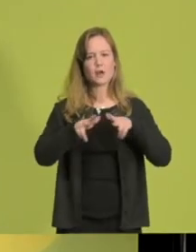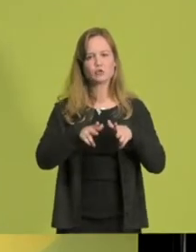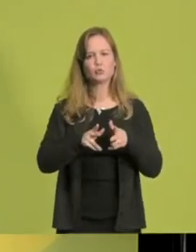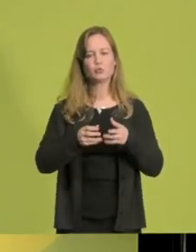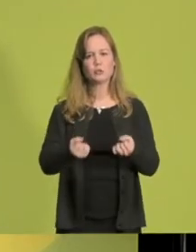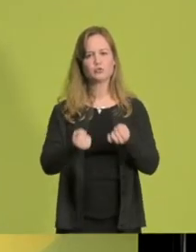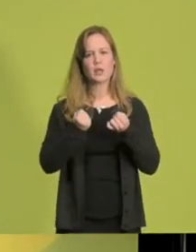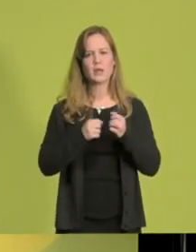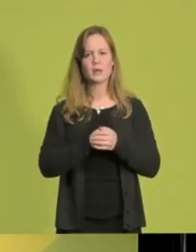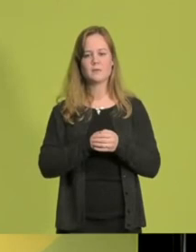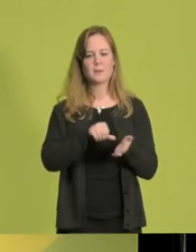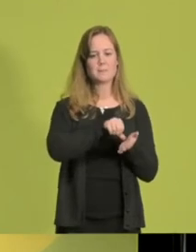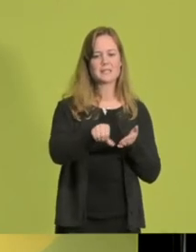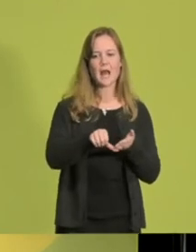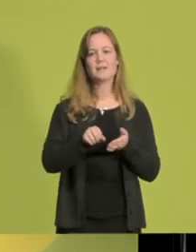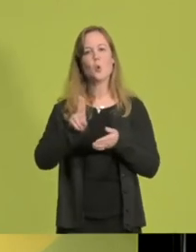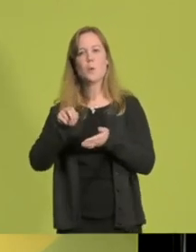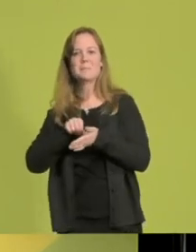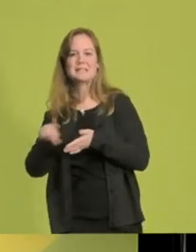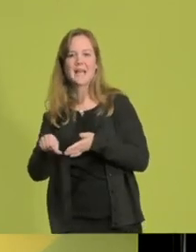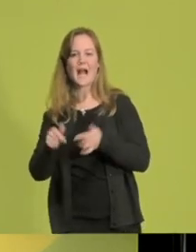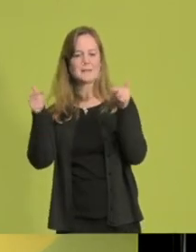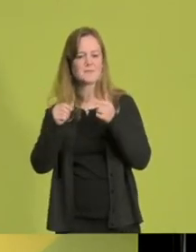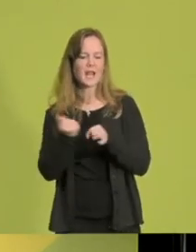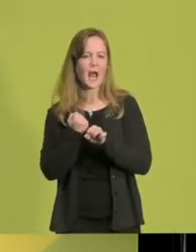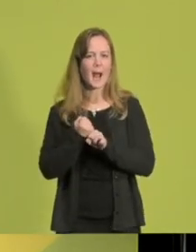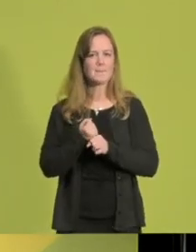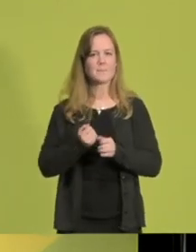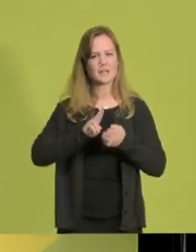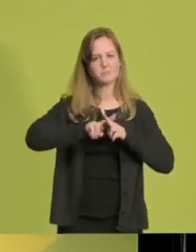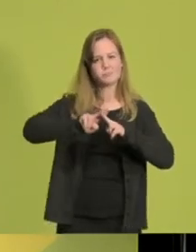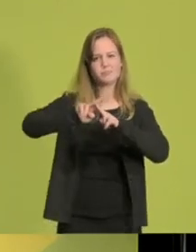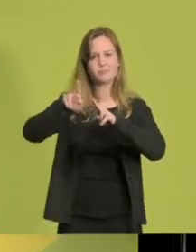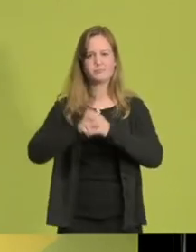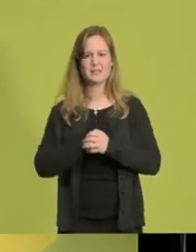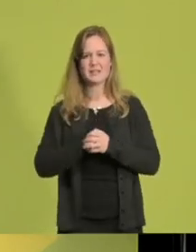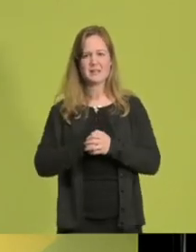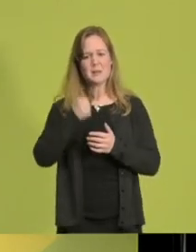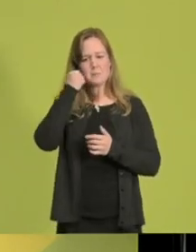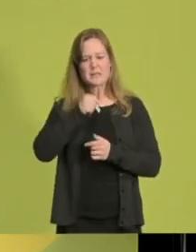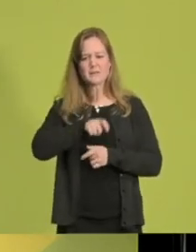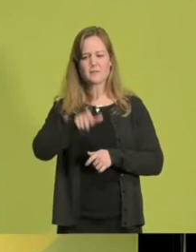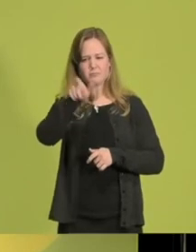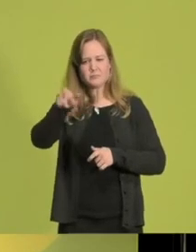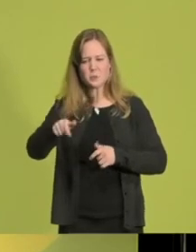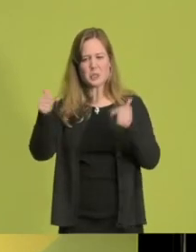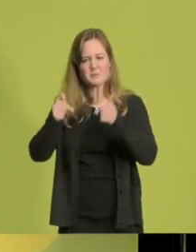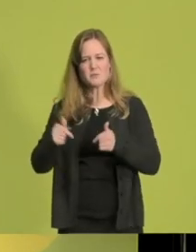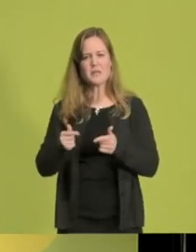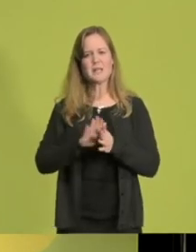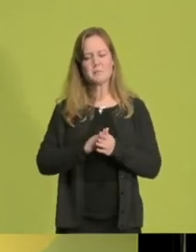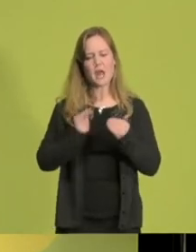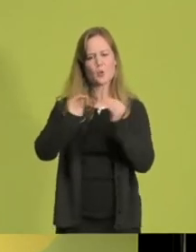wie unbezahlte Kehrarbeit aufzuwerten. Kümmern wir uns endlich besser um die, die sich tagtäglich um unsere Gesellschaft kümmern.